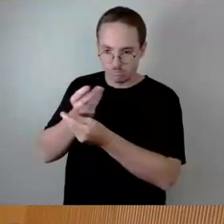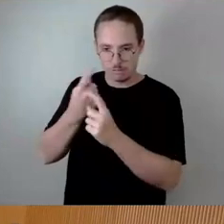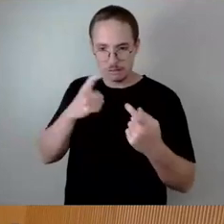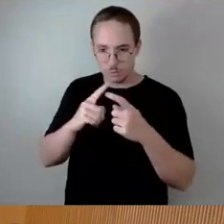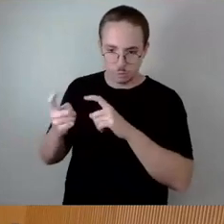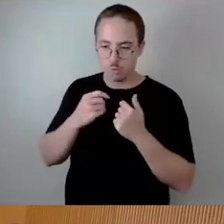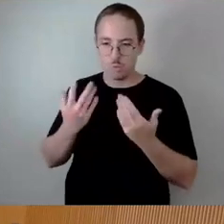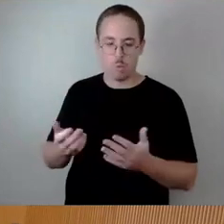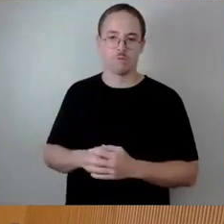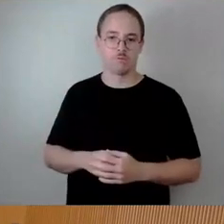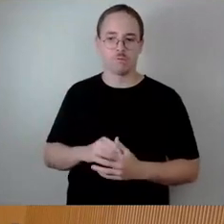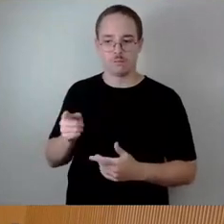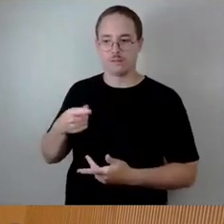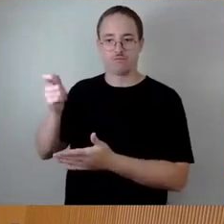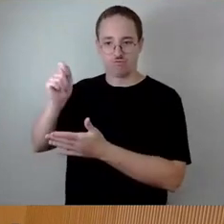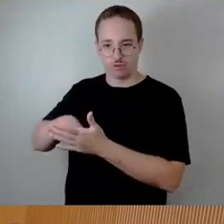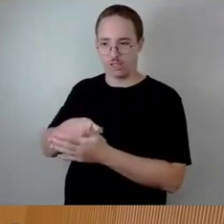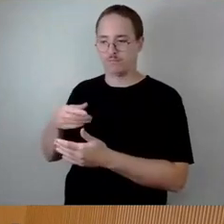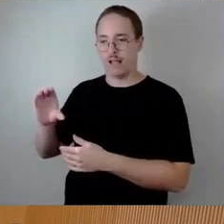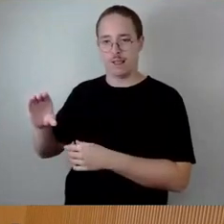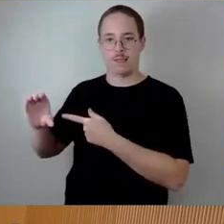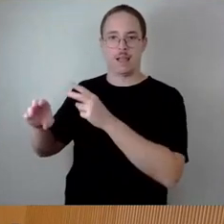So, nochmal, Herr Kießling.